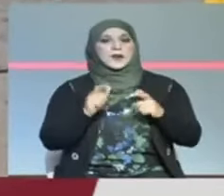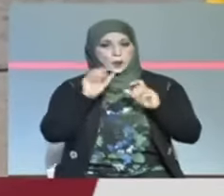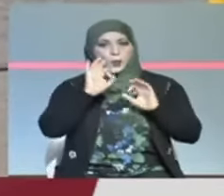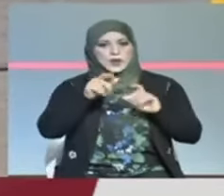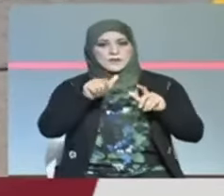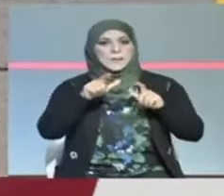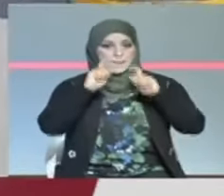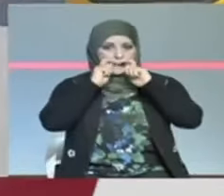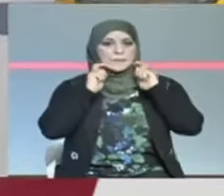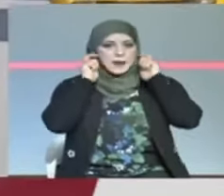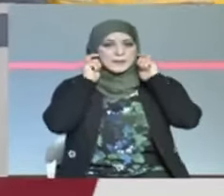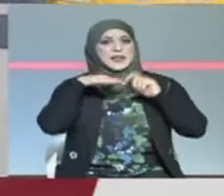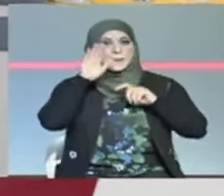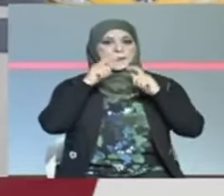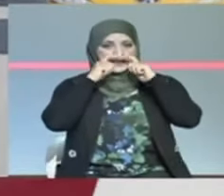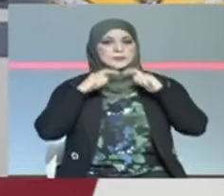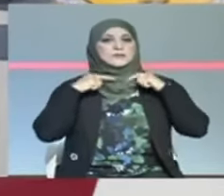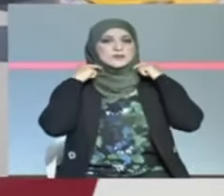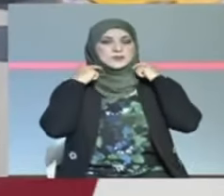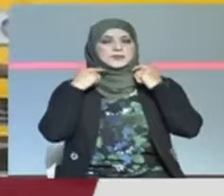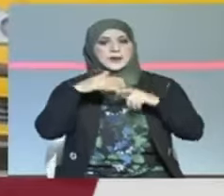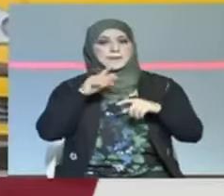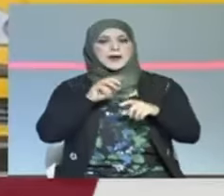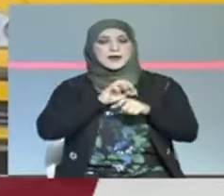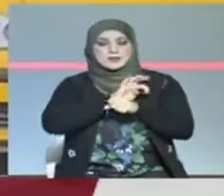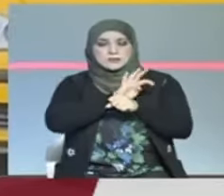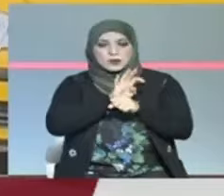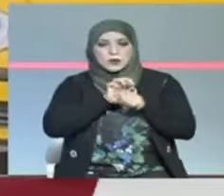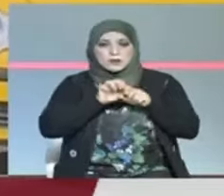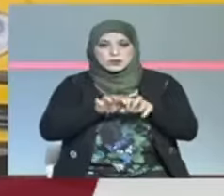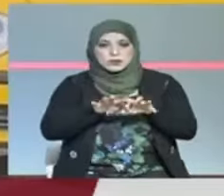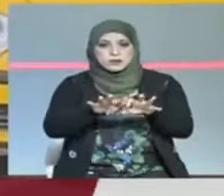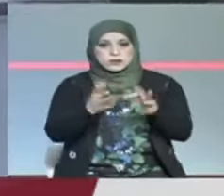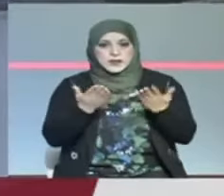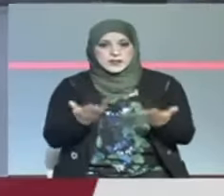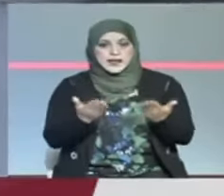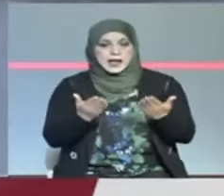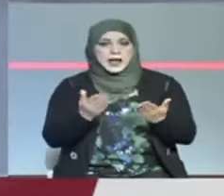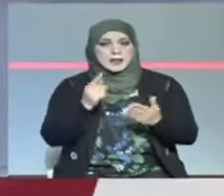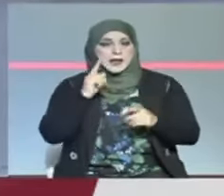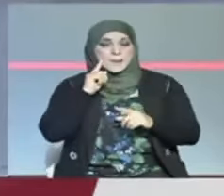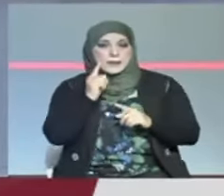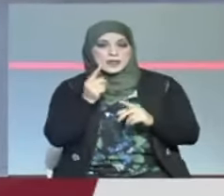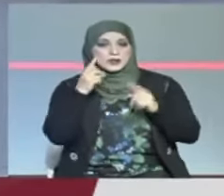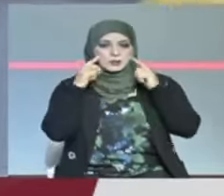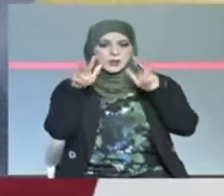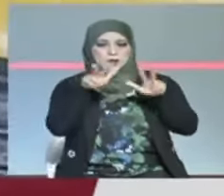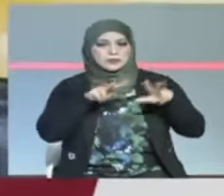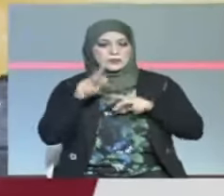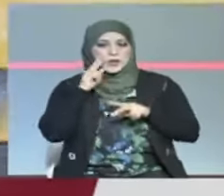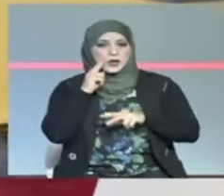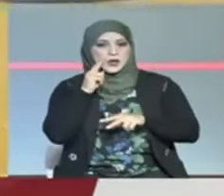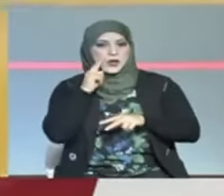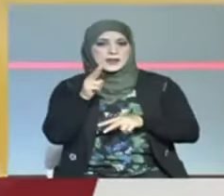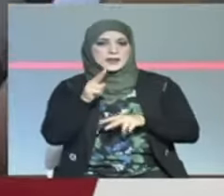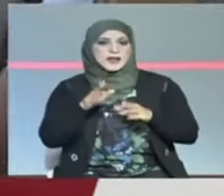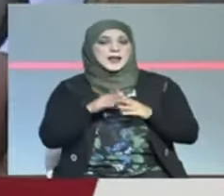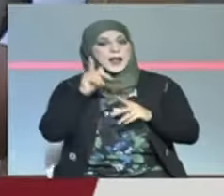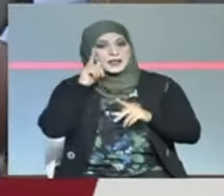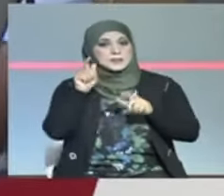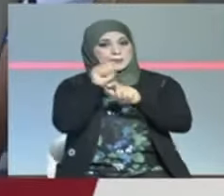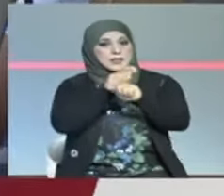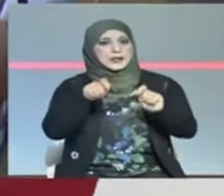مع انتشار عدوى الكوفيد هذه الأيام فإنما لاحظناه هو محاولة التقييد